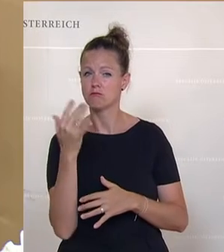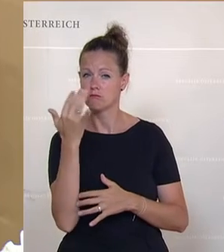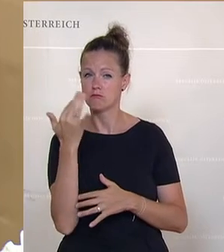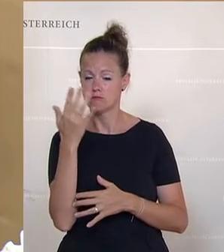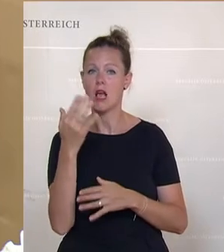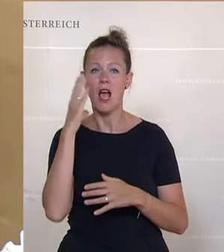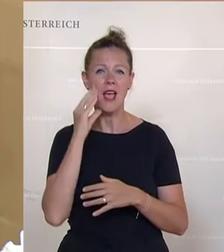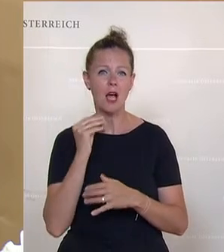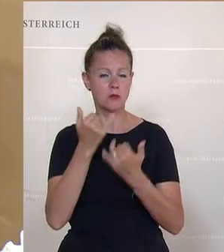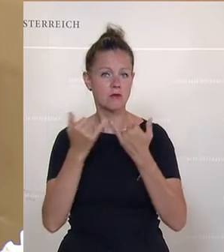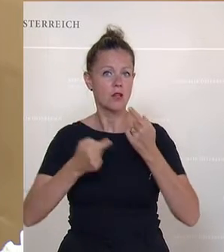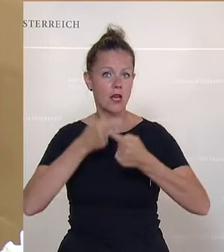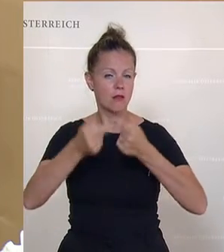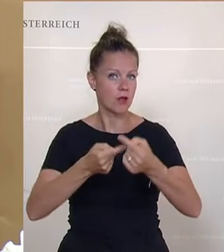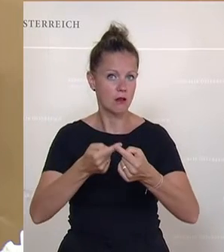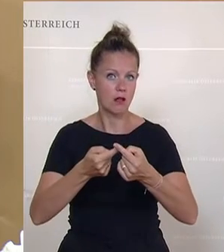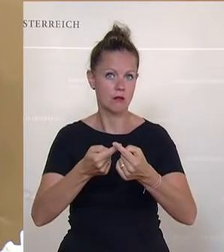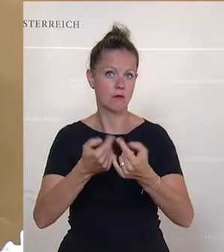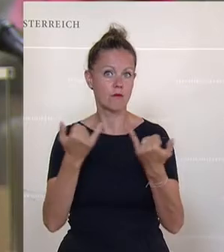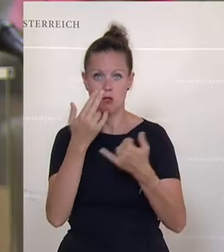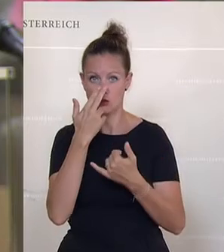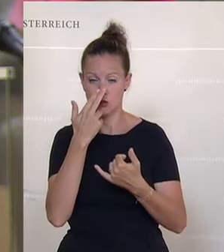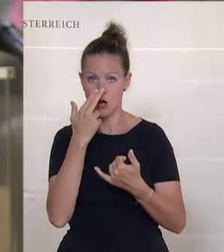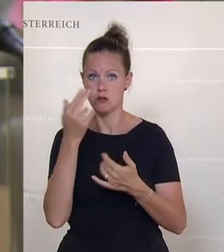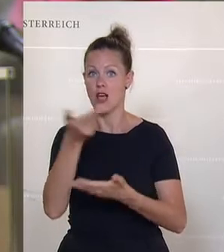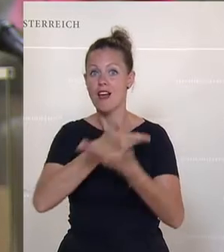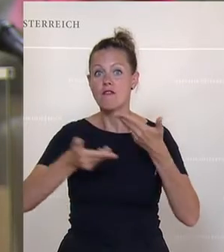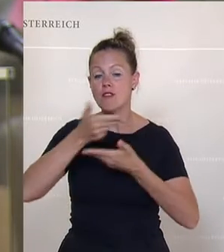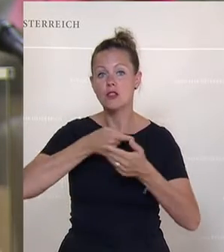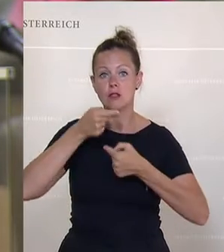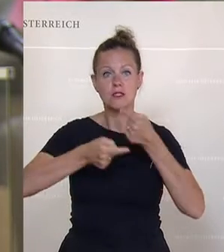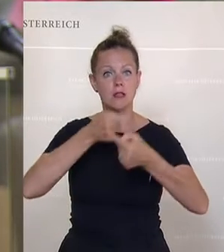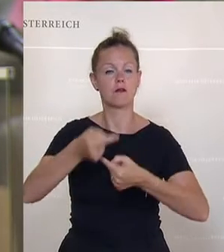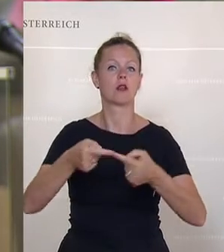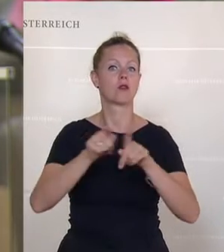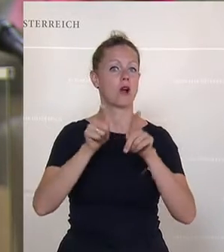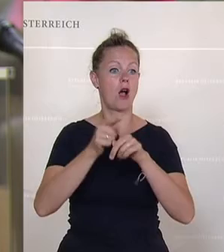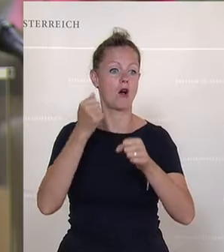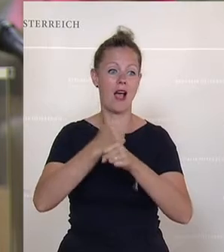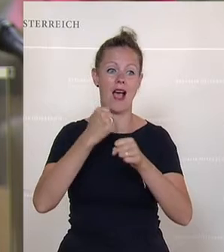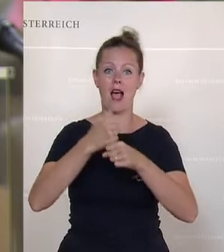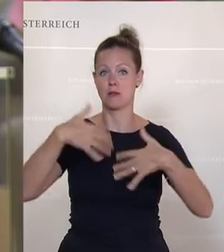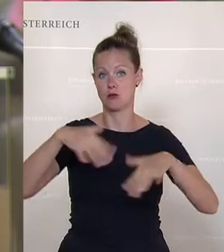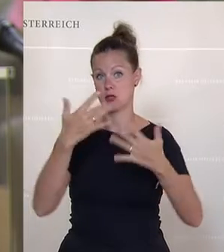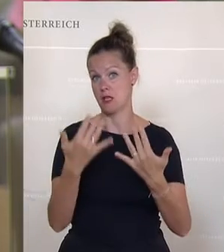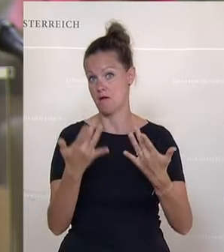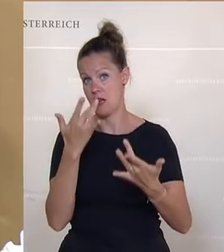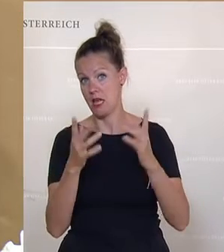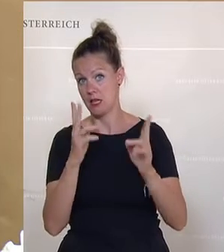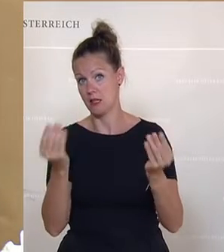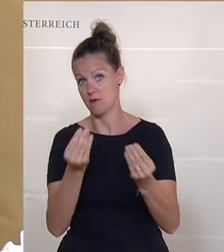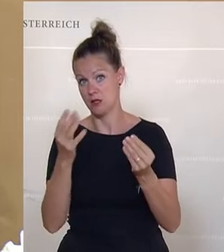Herbst? Wie glauben Sie, wie das weitergeht hinsichtlich der Wirtschaftsentwicklung, auch hinsichtlich der Arbeitslosenzahlen, sofern Sie das sagen können?